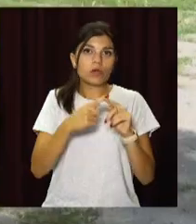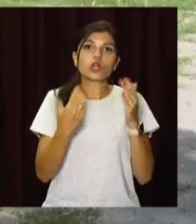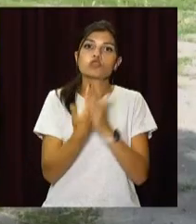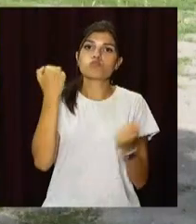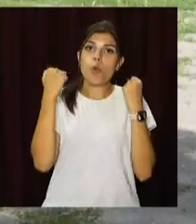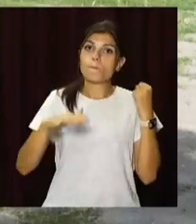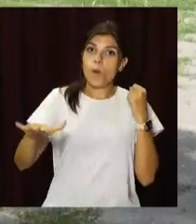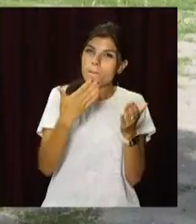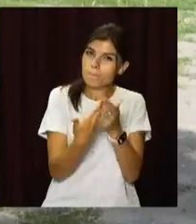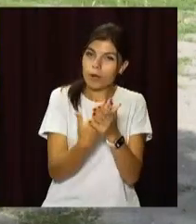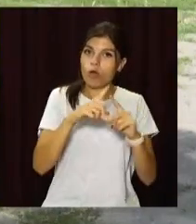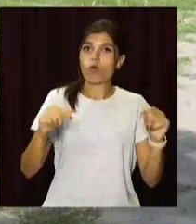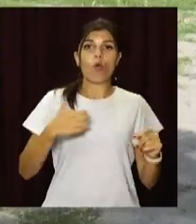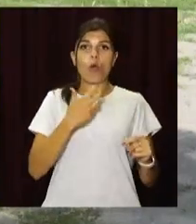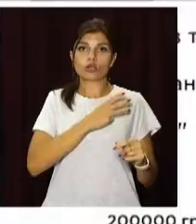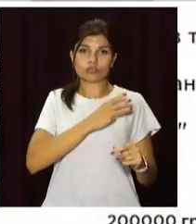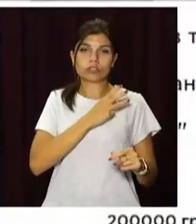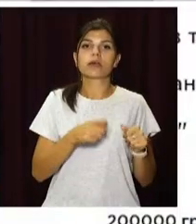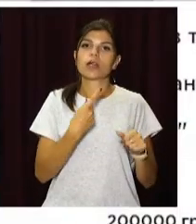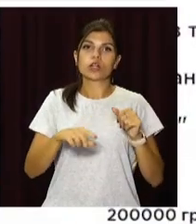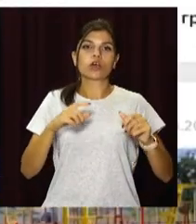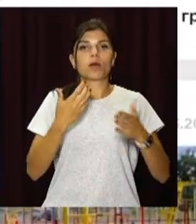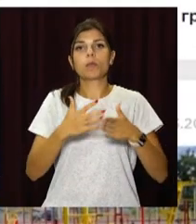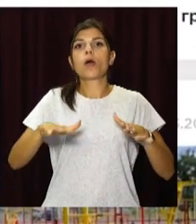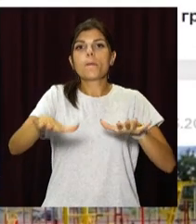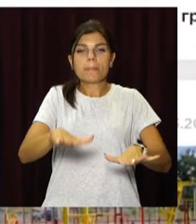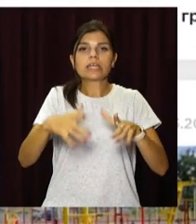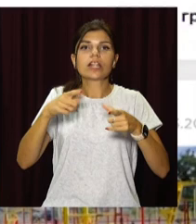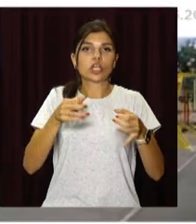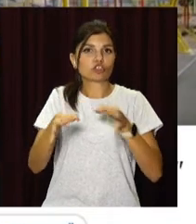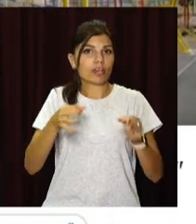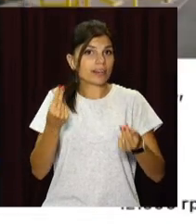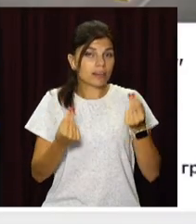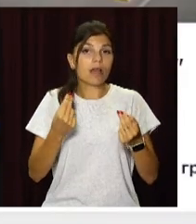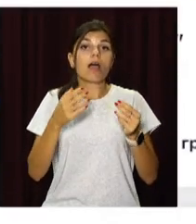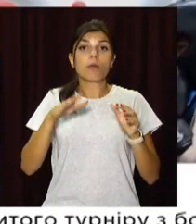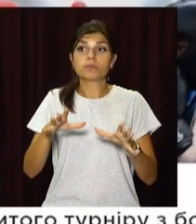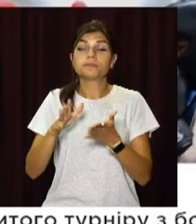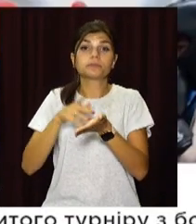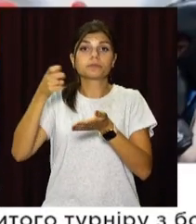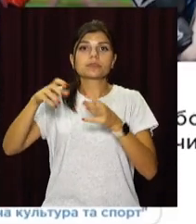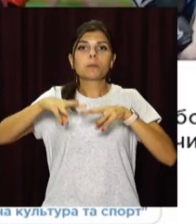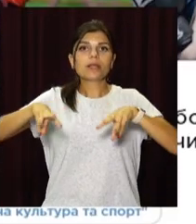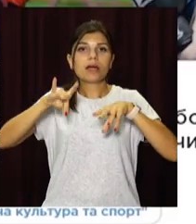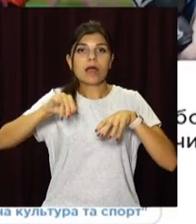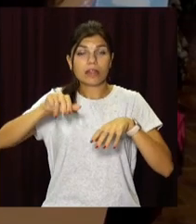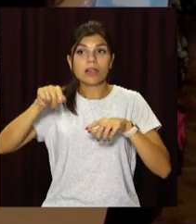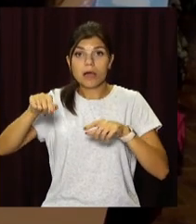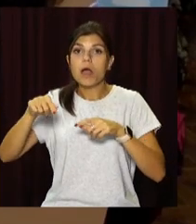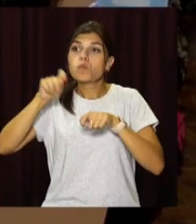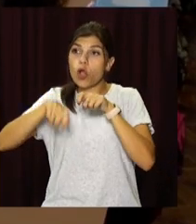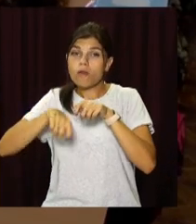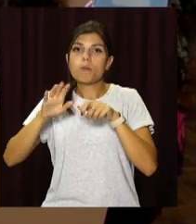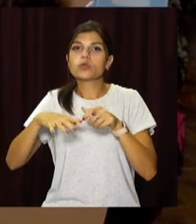спортмайданчик на території школи чи зона для гри в шахе. Потім їхні проєкти перевірятимуть у міськраді та відправлятимуть на електронне